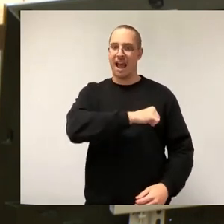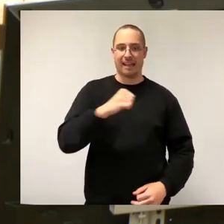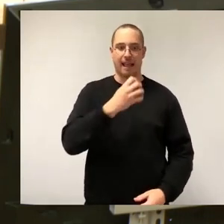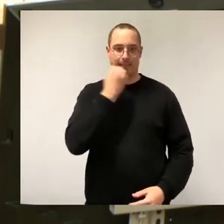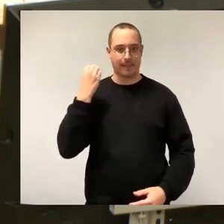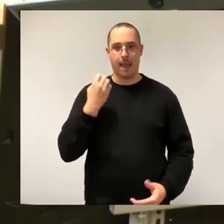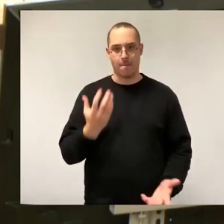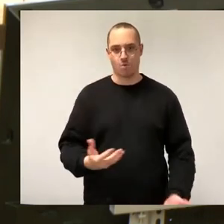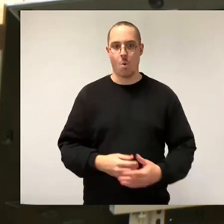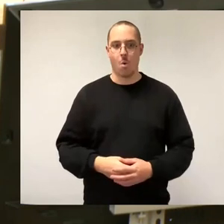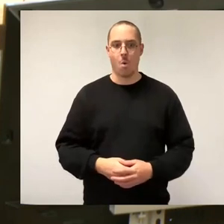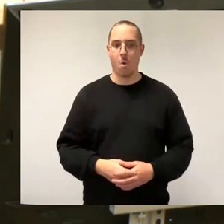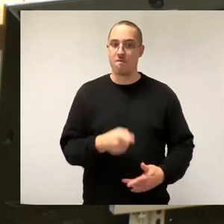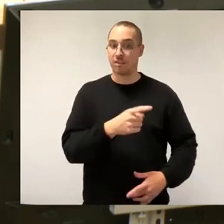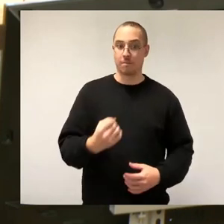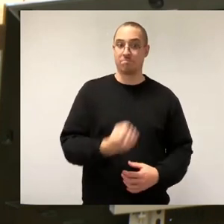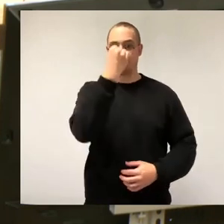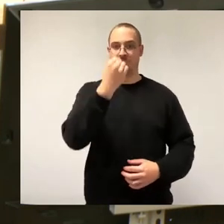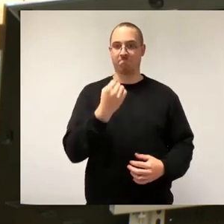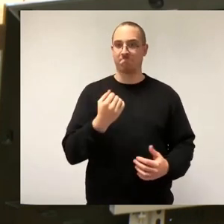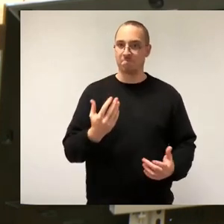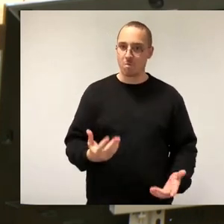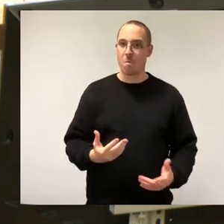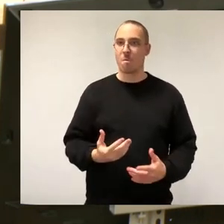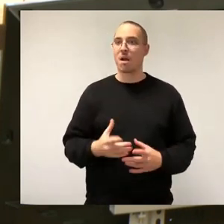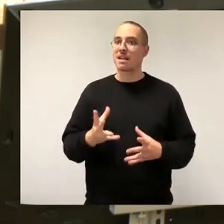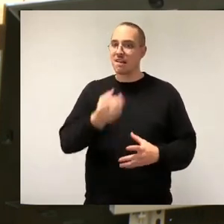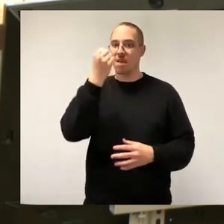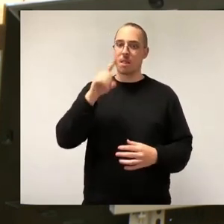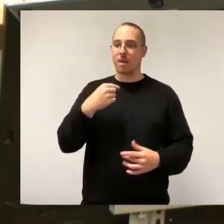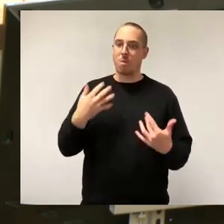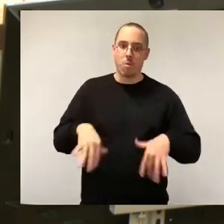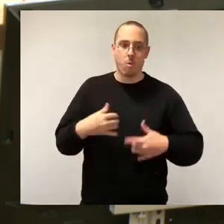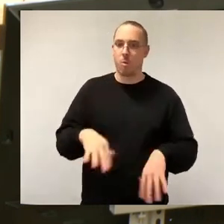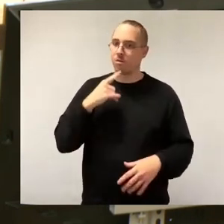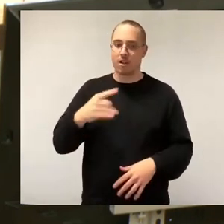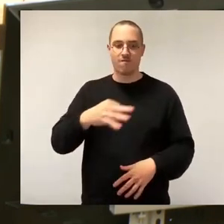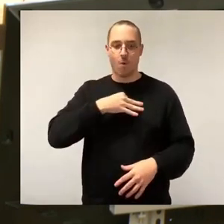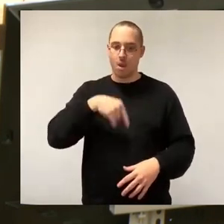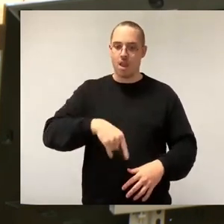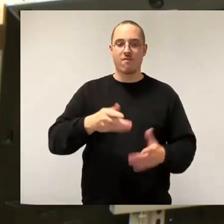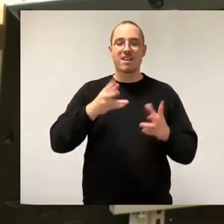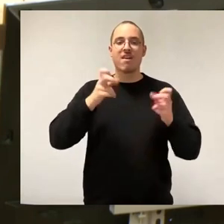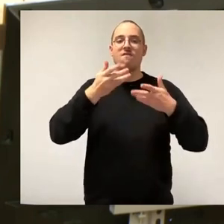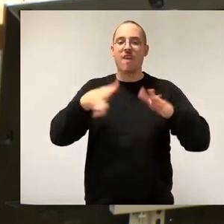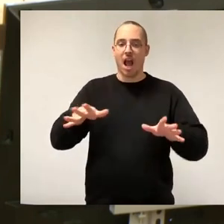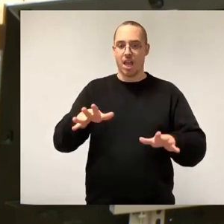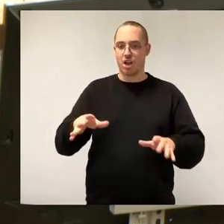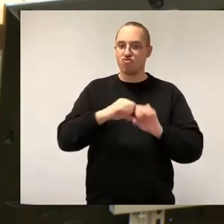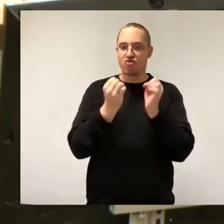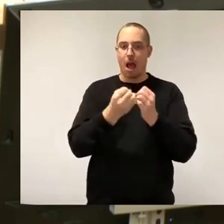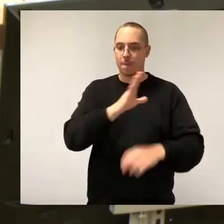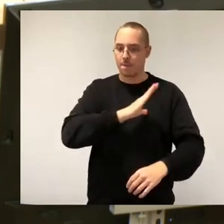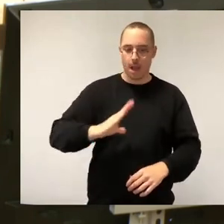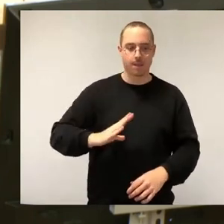Desaster für unsere Stadt und auch für den Freistaat, das es mit allen Mitteln und mit allen demokratischen Kräften zu verhindern gilt. Sehr